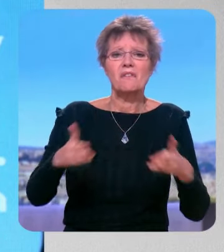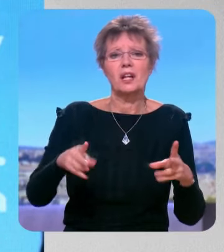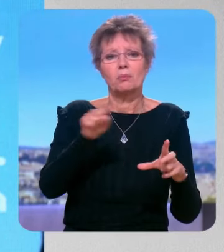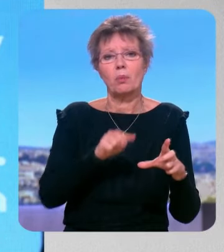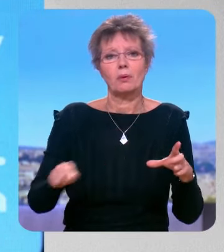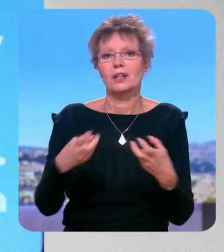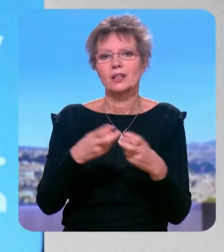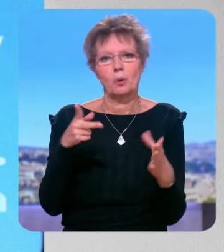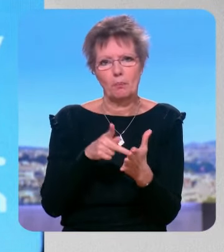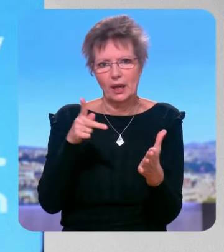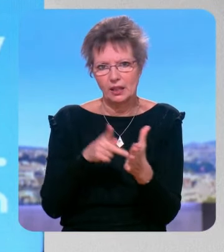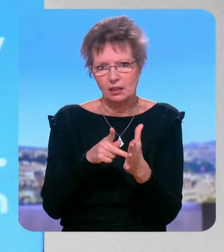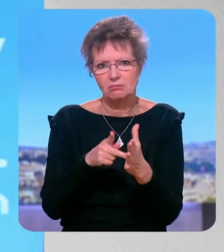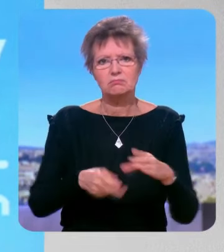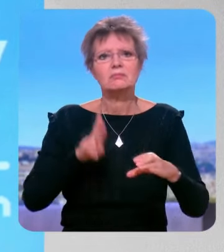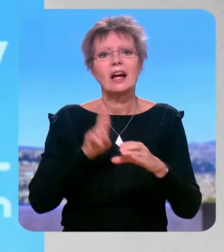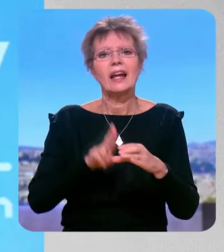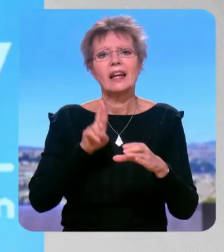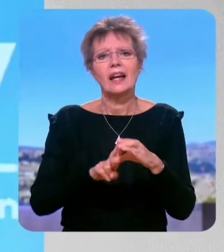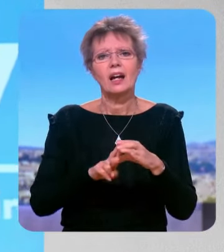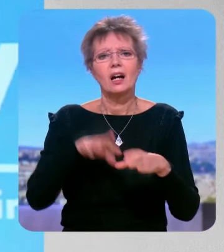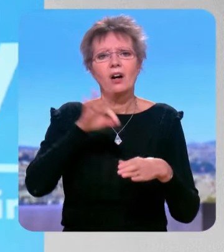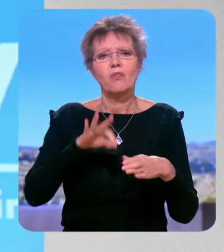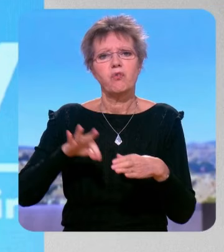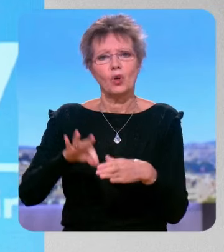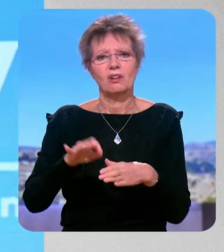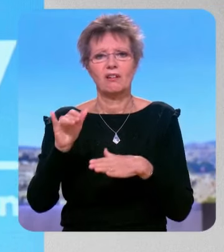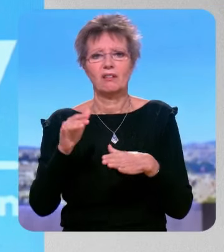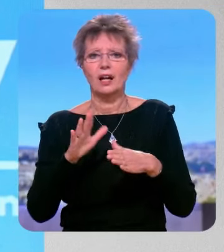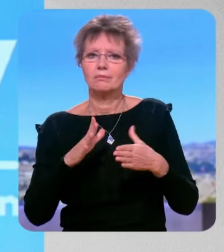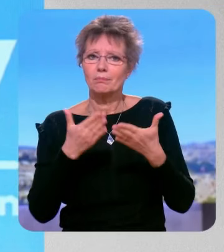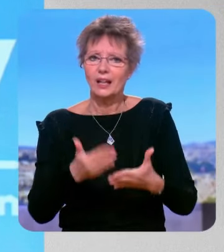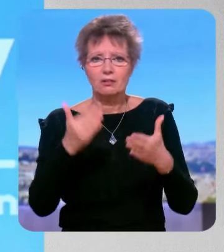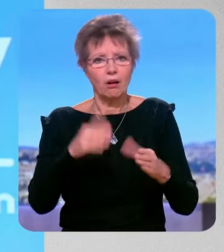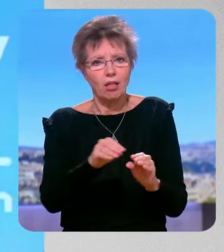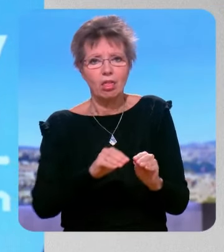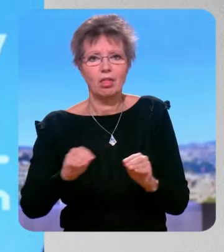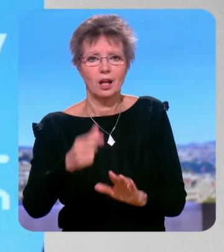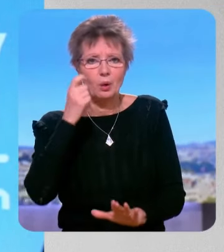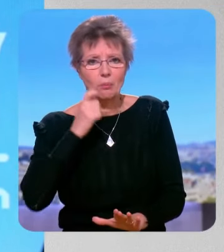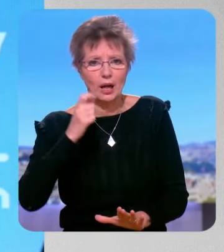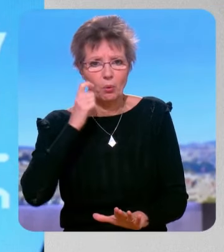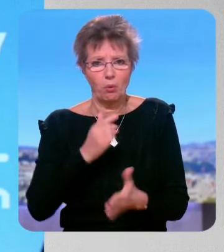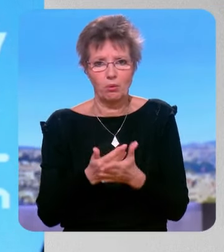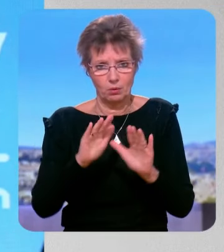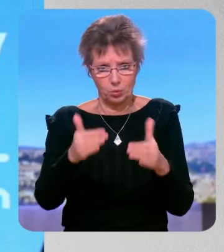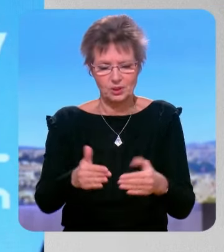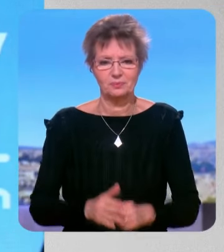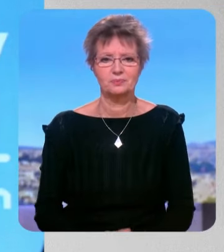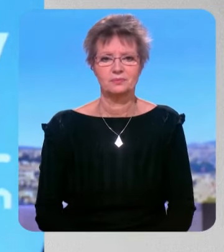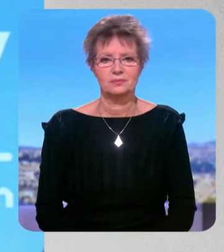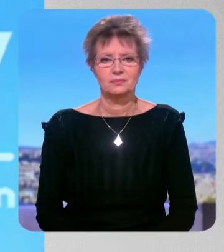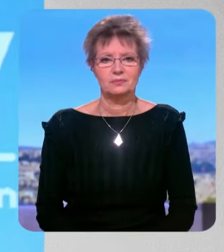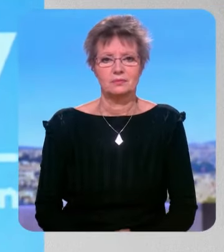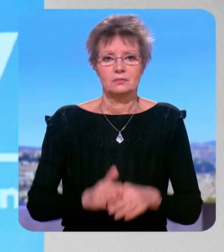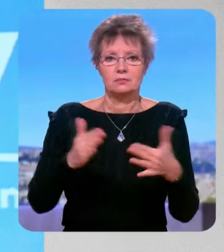l'électorat LR massivement est passé chez emmanuel macron donc il faut il faut le il faut il faut le prendre en compte donc encore une